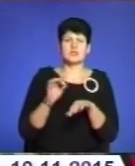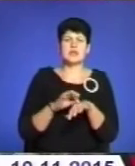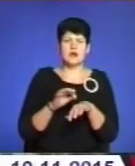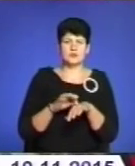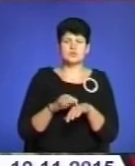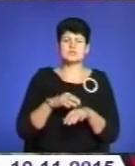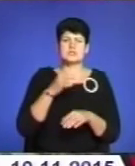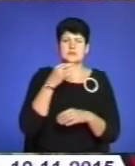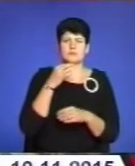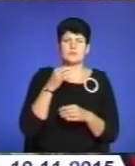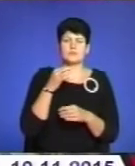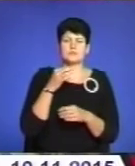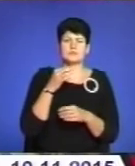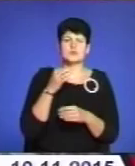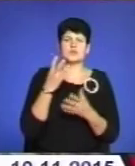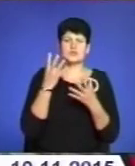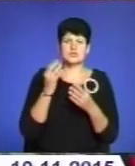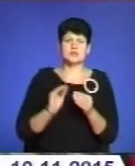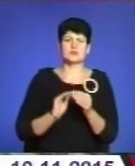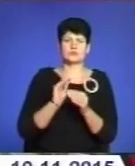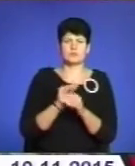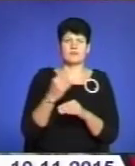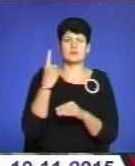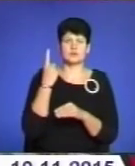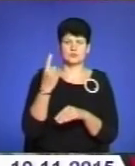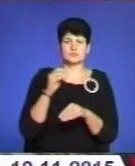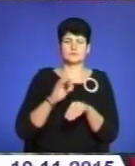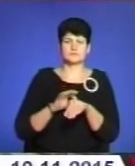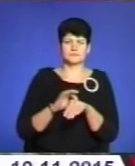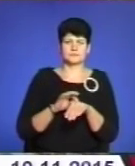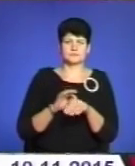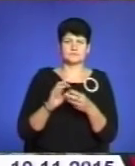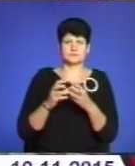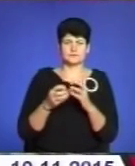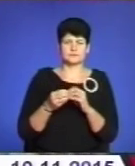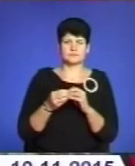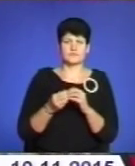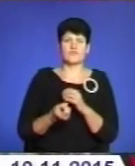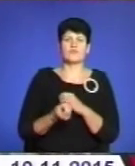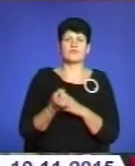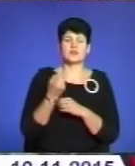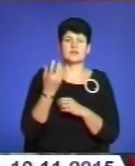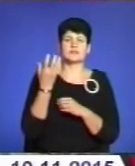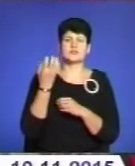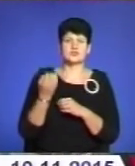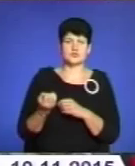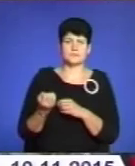ще один свій діагноз. Виявили в нього ще